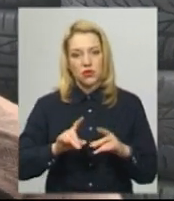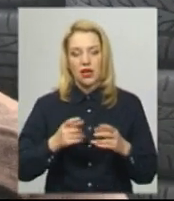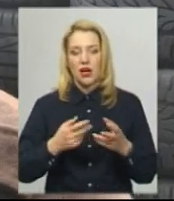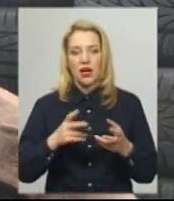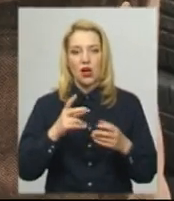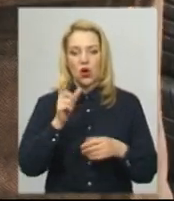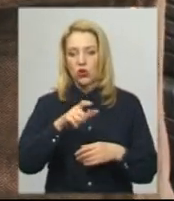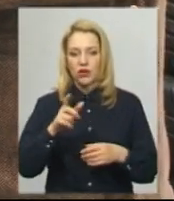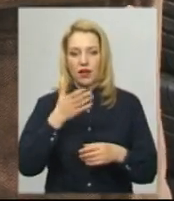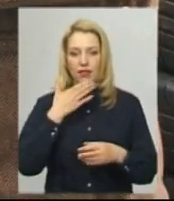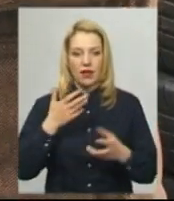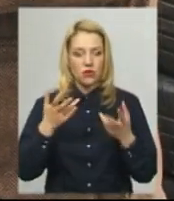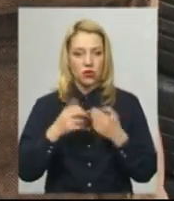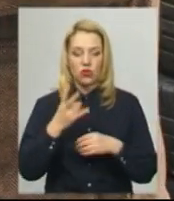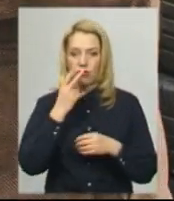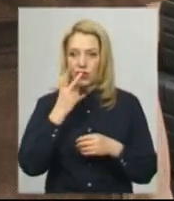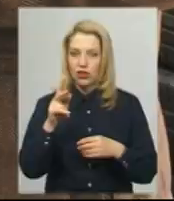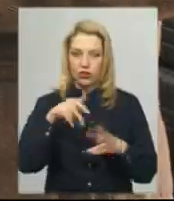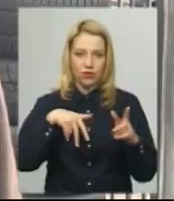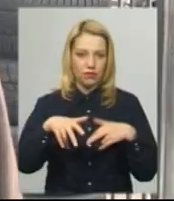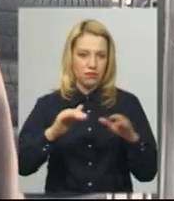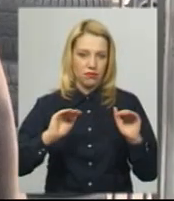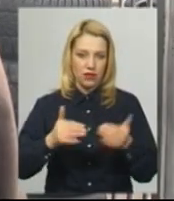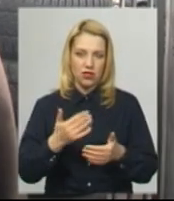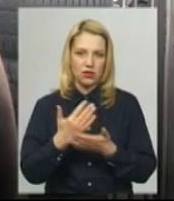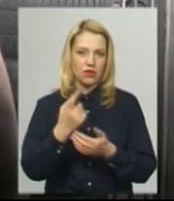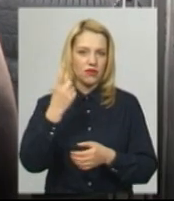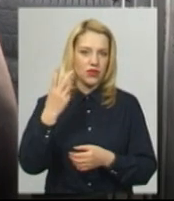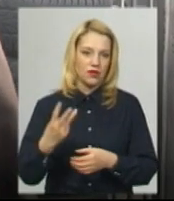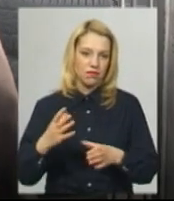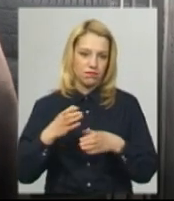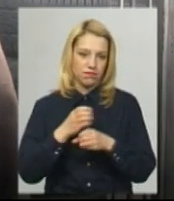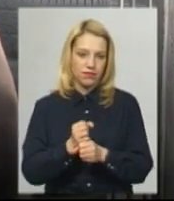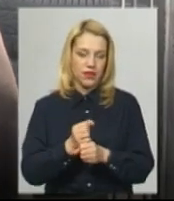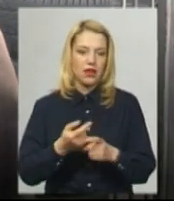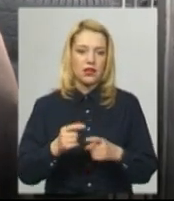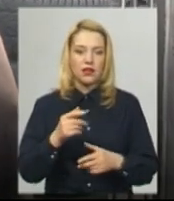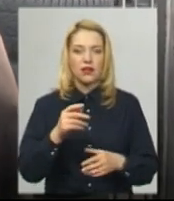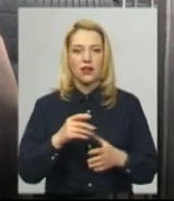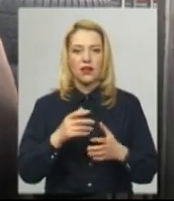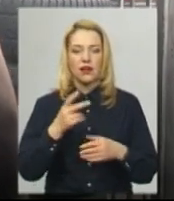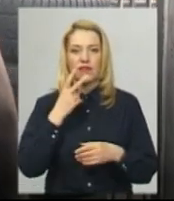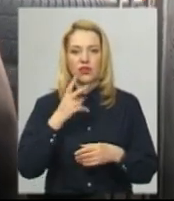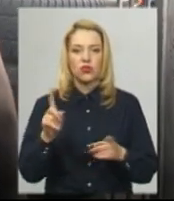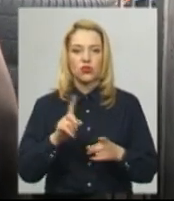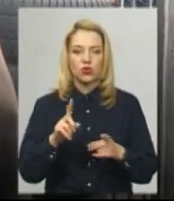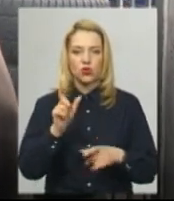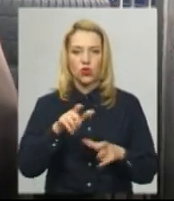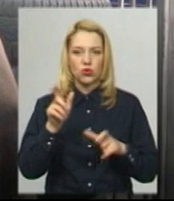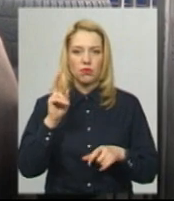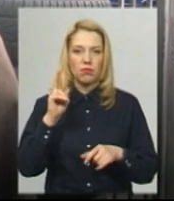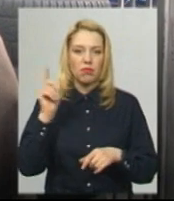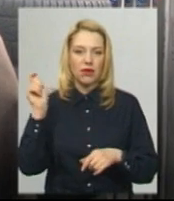підраховують, але що їх менше, і так видно, додає приблизно на третину. Більша частина, я думаю, це є люди, які приїжджають з районів.